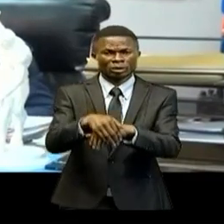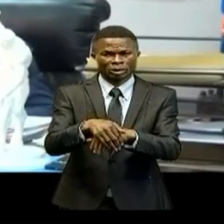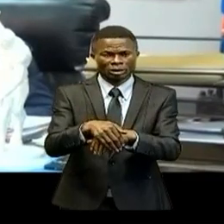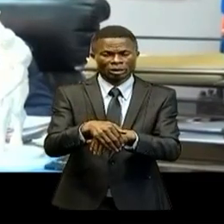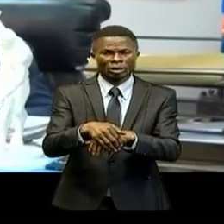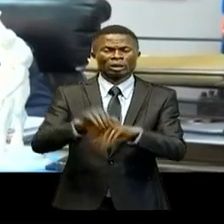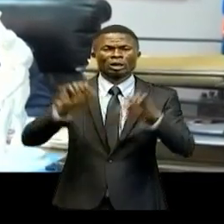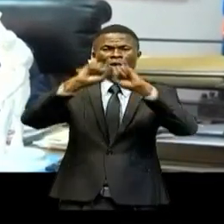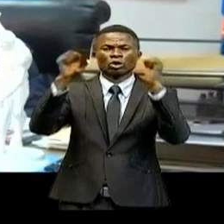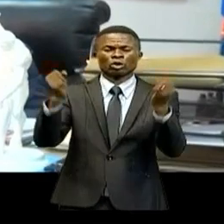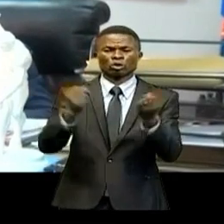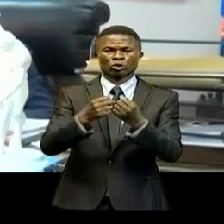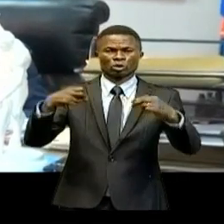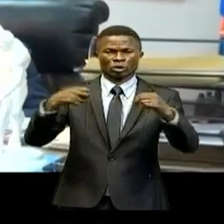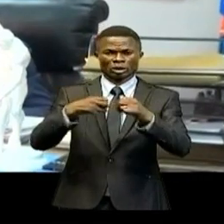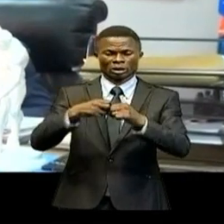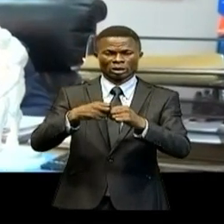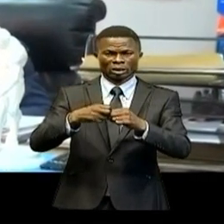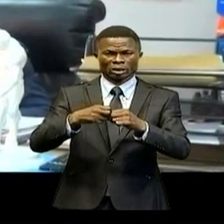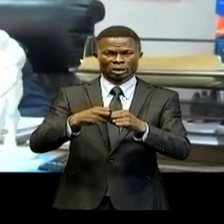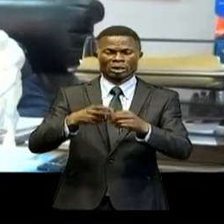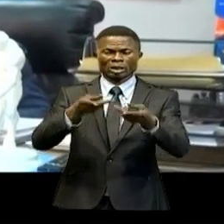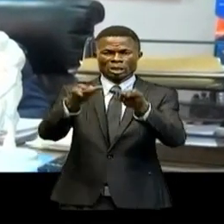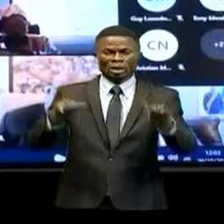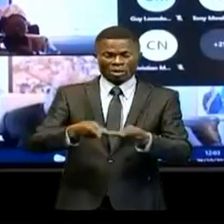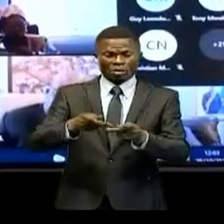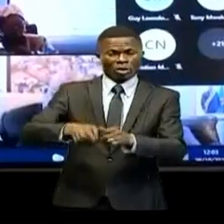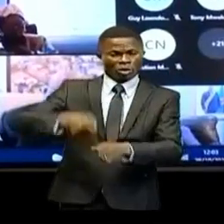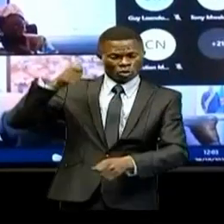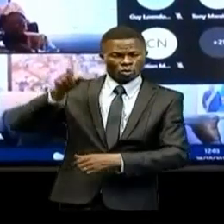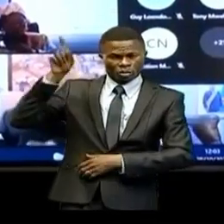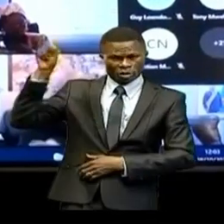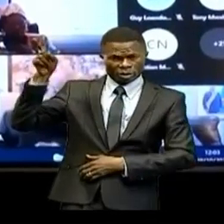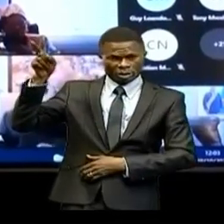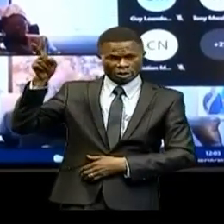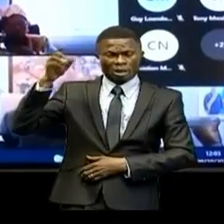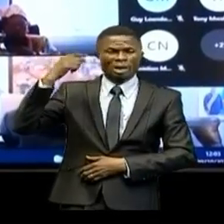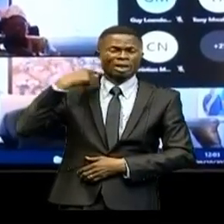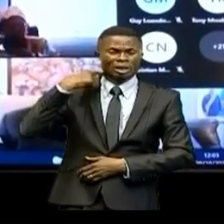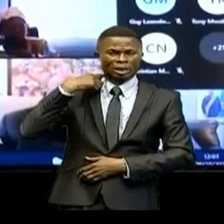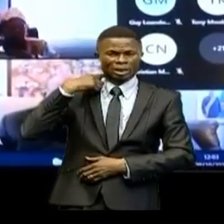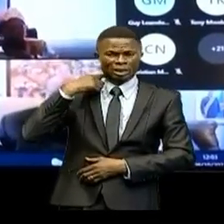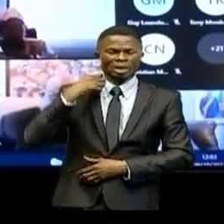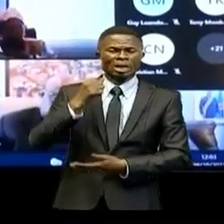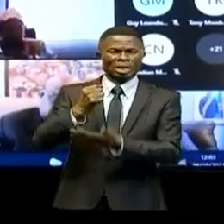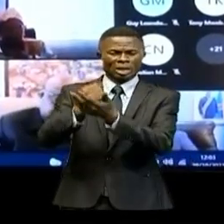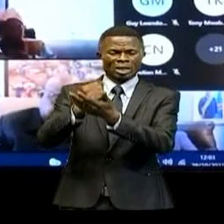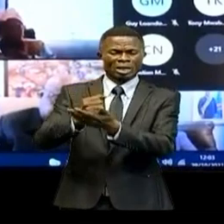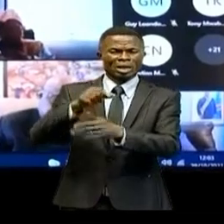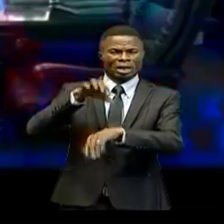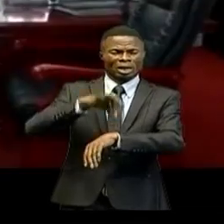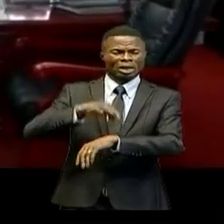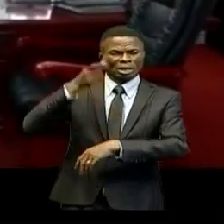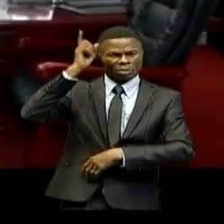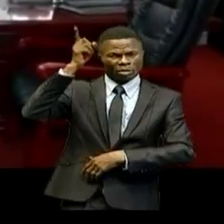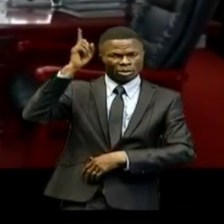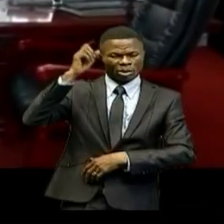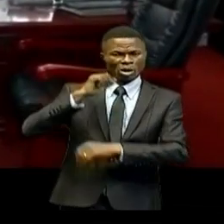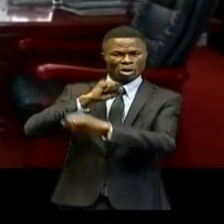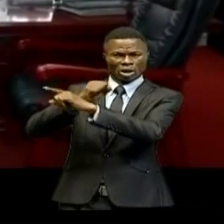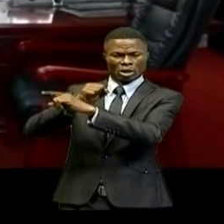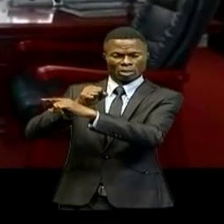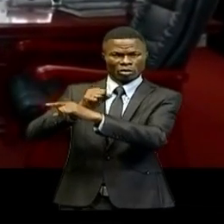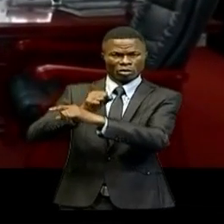SNEL dans la réhabilitation du poste de Bukanga-Lonzo et la nécessité d'accorder une priorité à protéger les